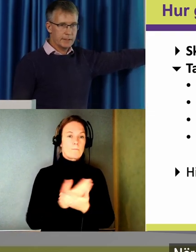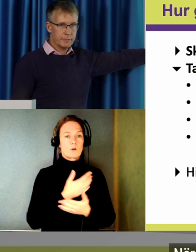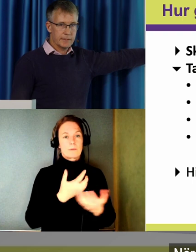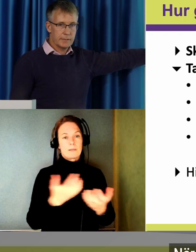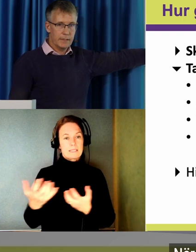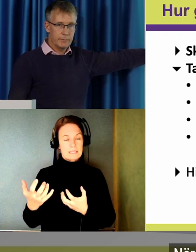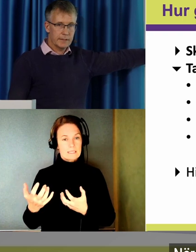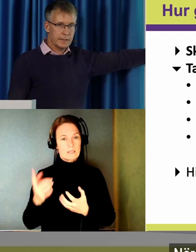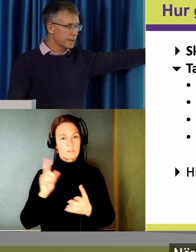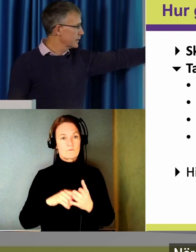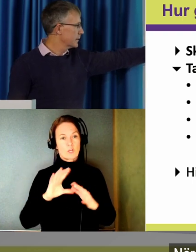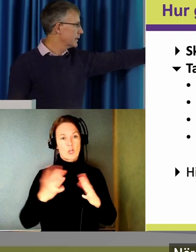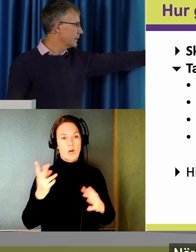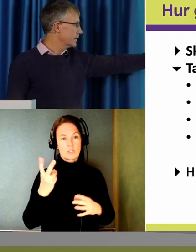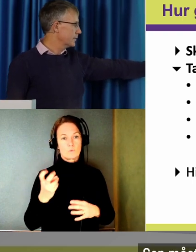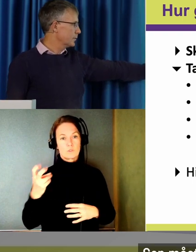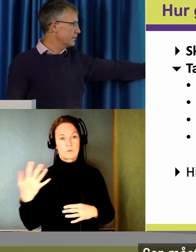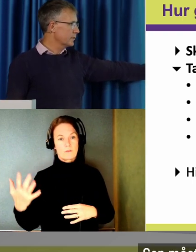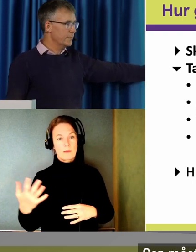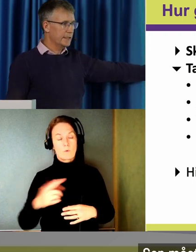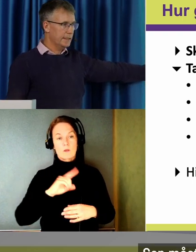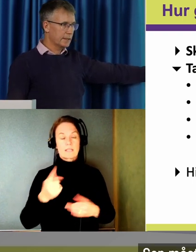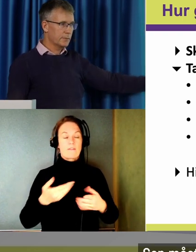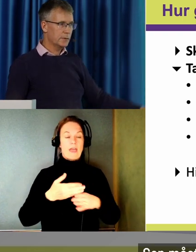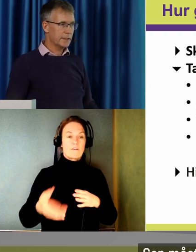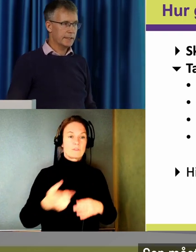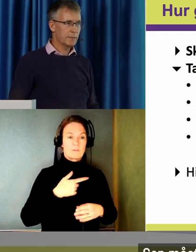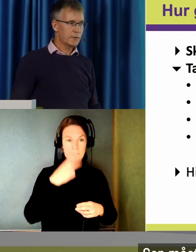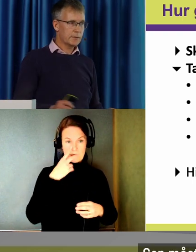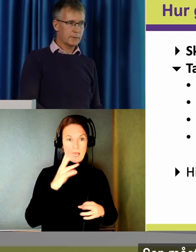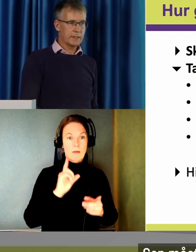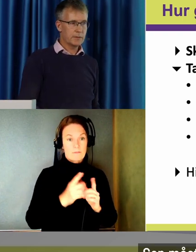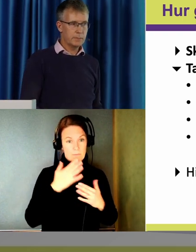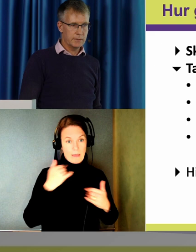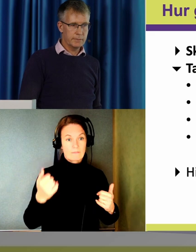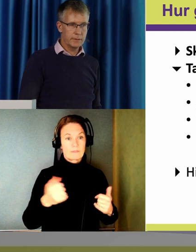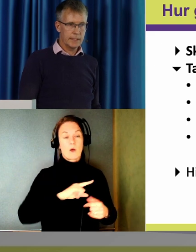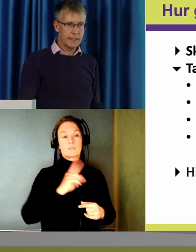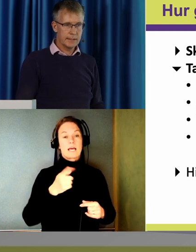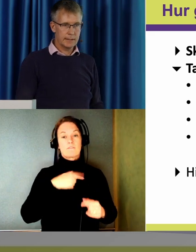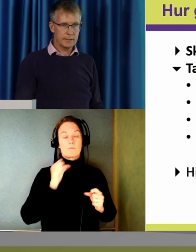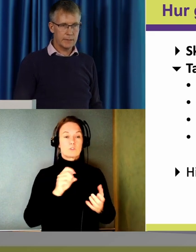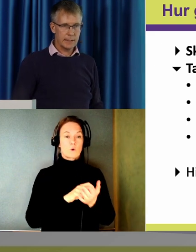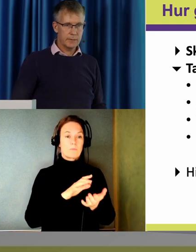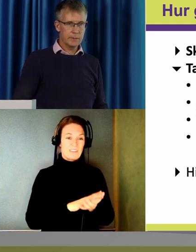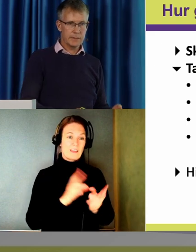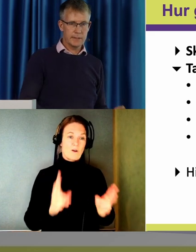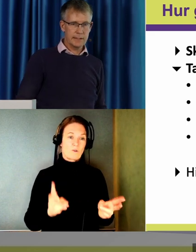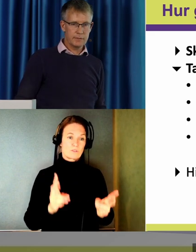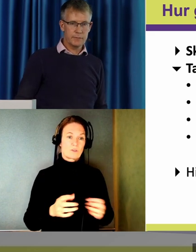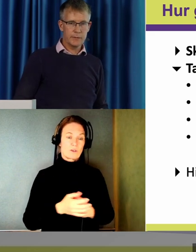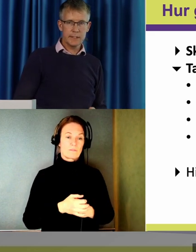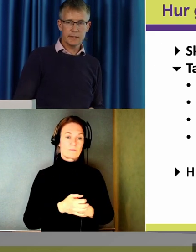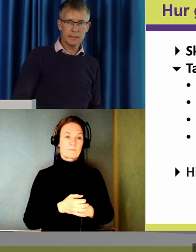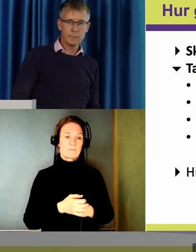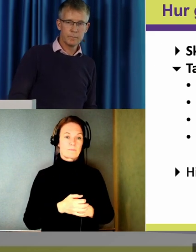verifiera att det faktiskt blev bättre. Och så måste vi dokumentera. Kommer ni ihåg det där? Man måste ha dokumentation av hur är läget egentligen. Så man kan lämna ut det till